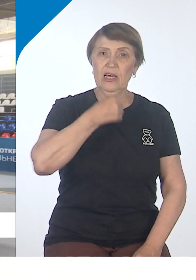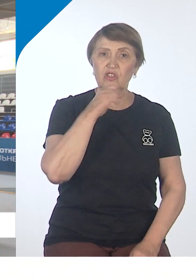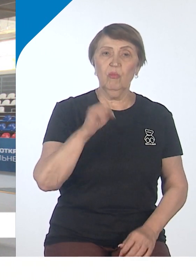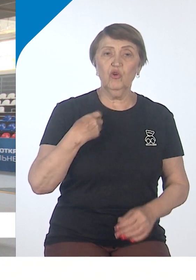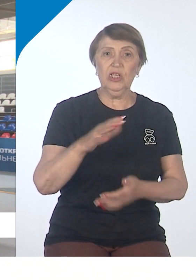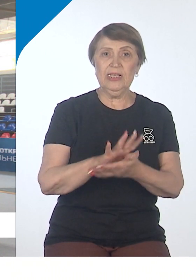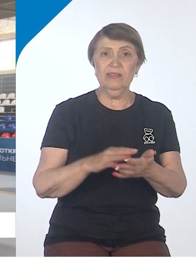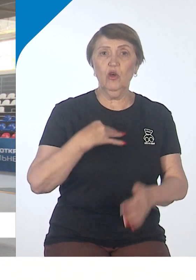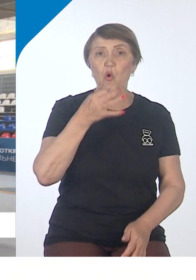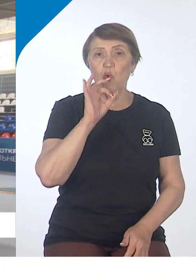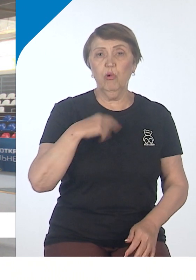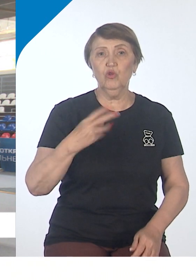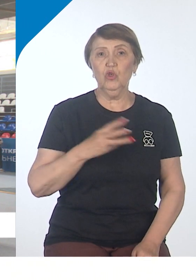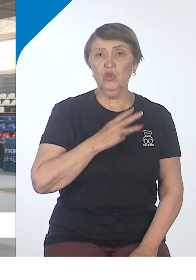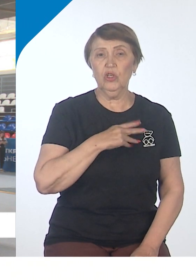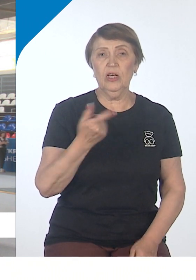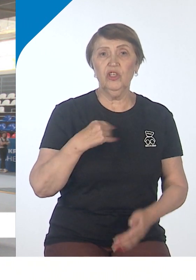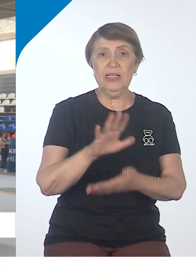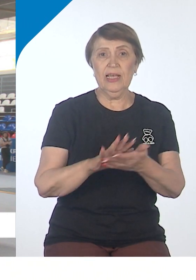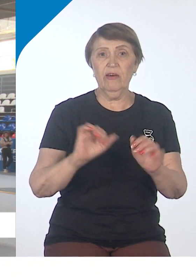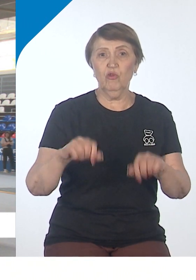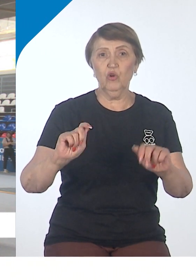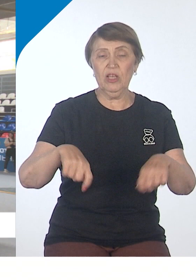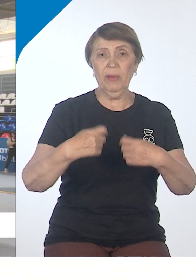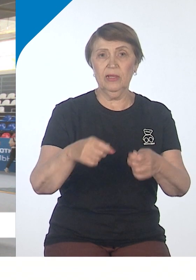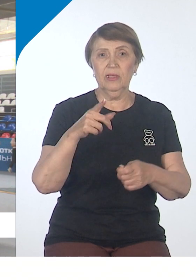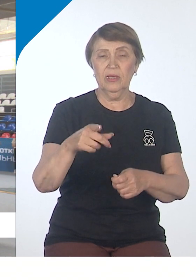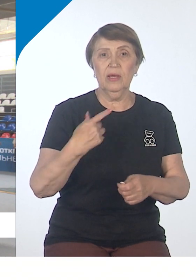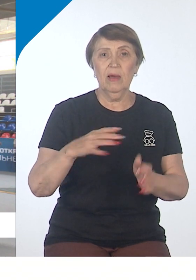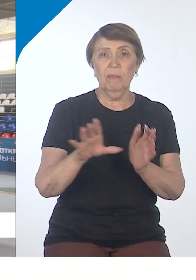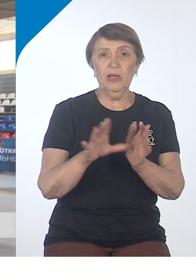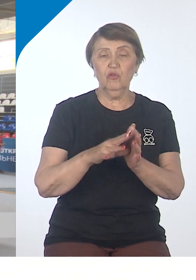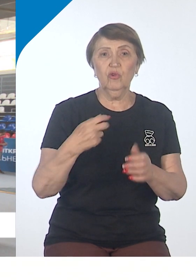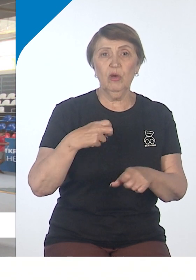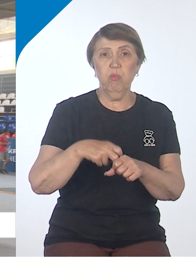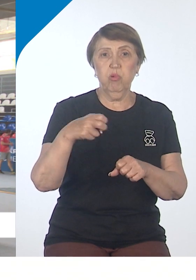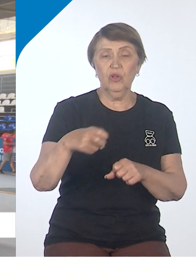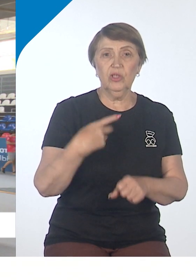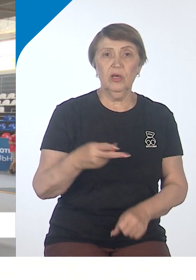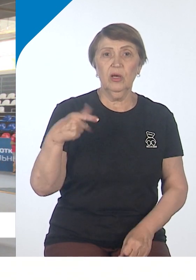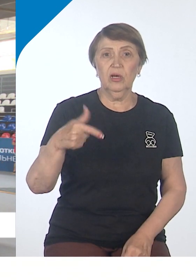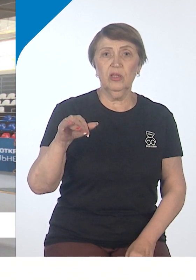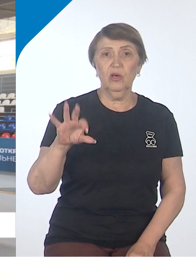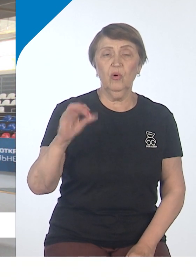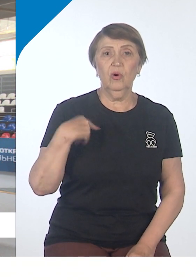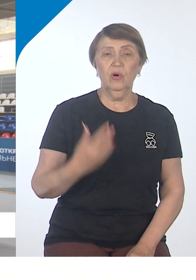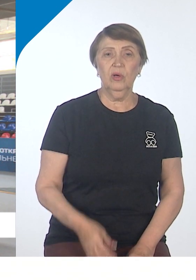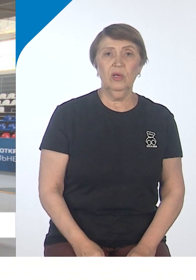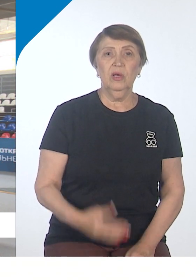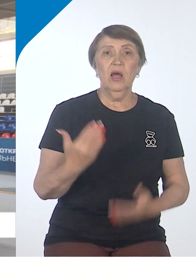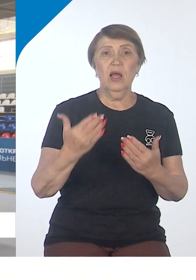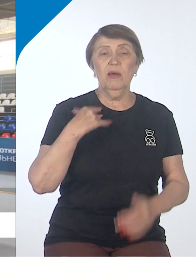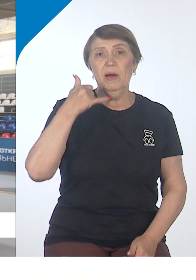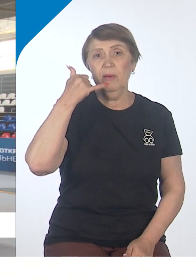заявиться любой желающий. Заявку можно подать по электронной почте ГТО ДВХ. Либо по